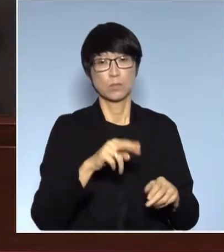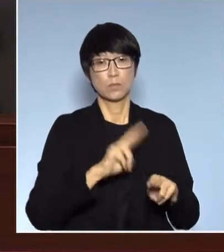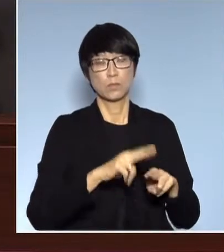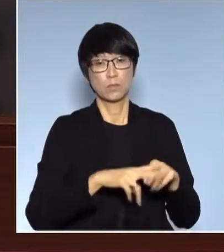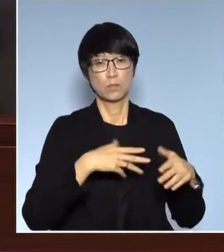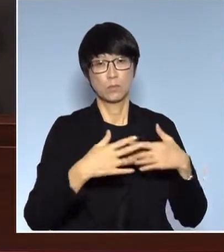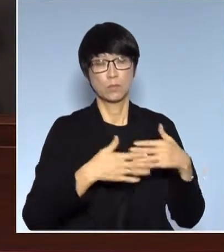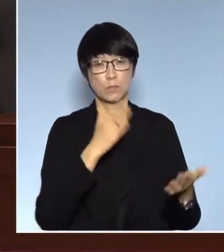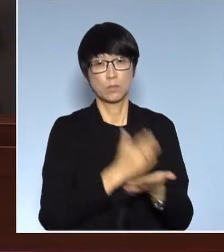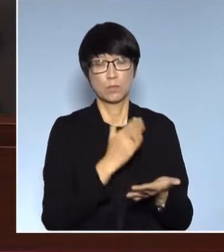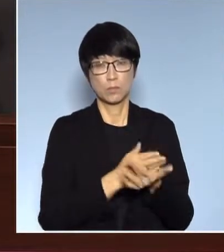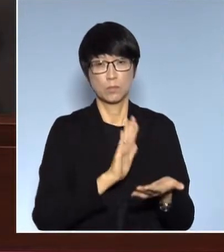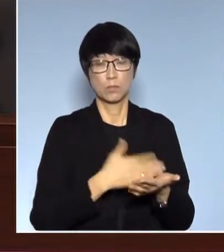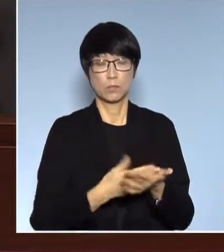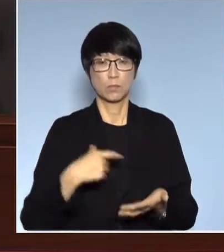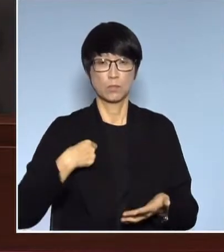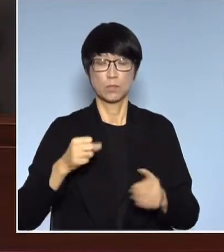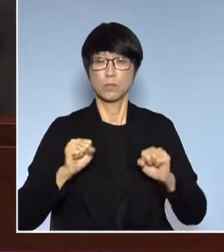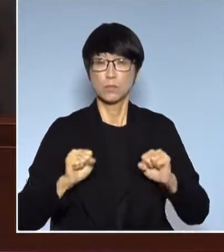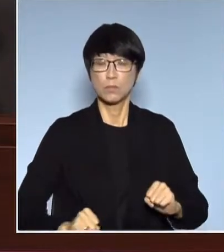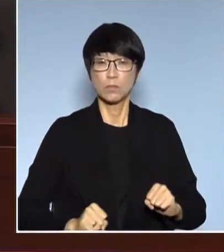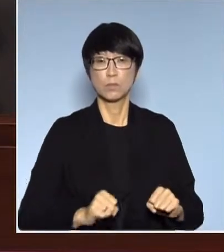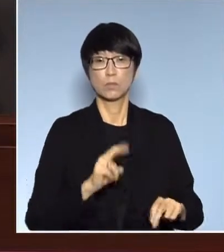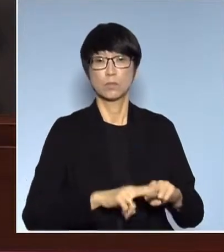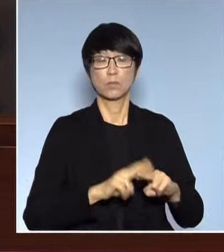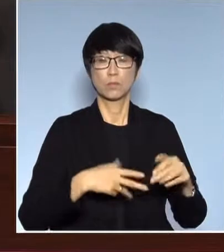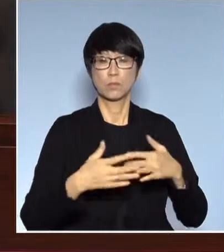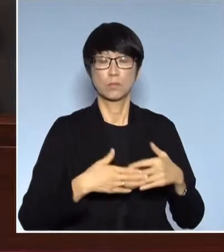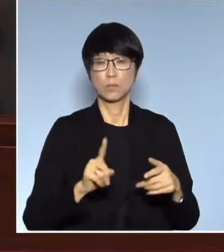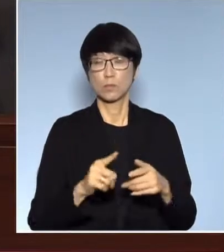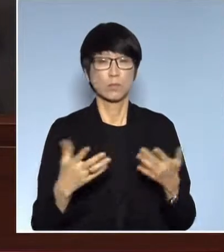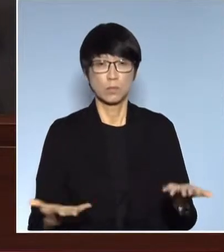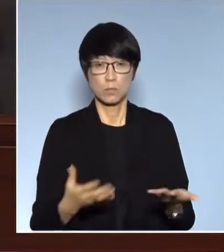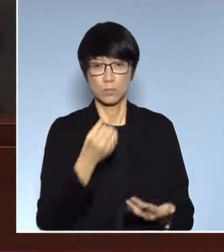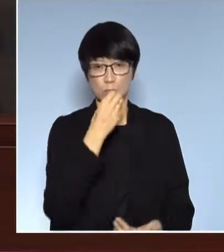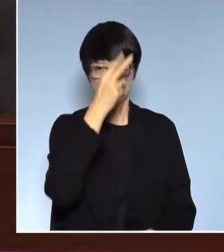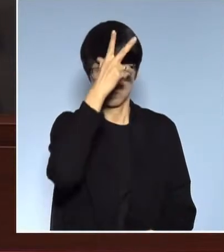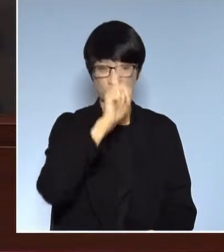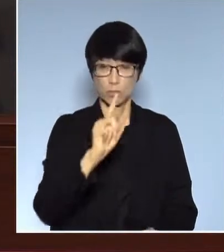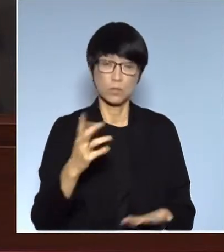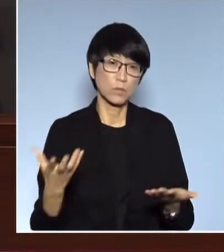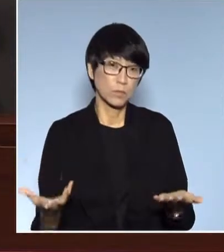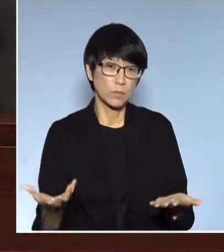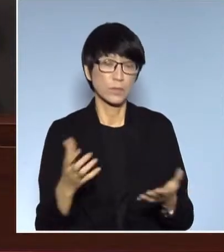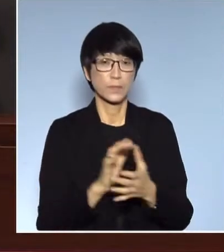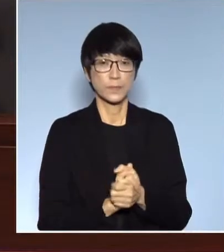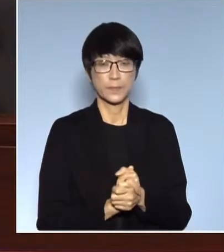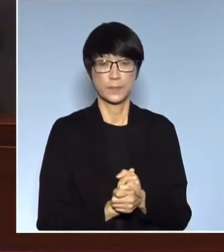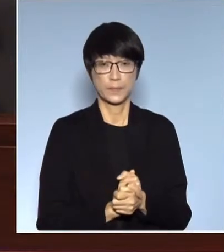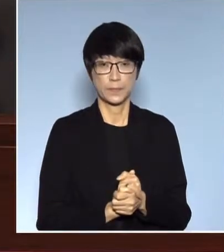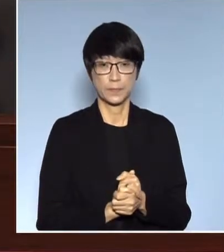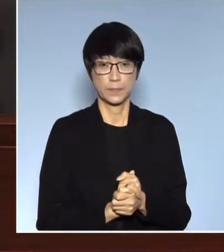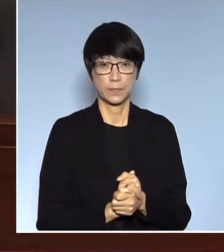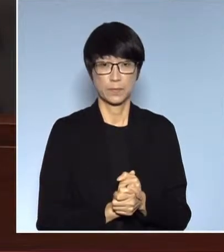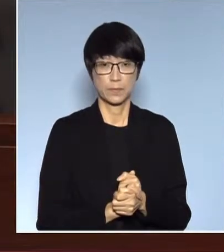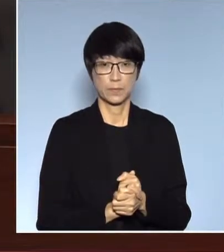而中方堅持是這樣那港府怎麼做呢那你的租客就說應該是這樣那你做這個房東的時間你怎麼處理呢